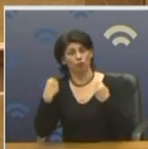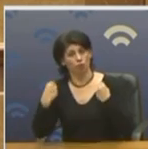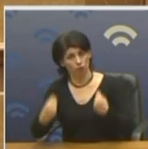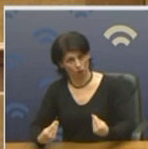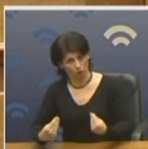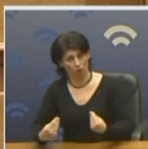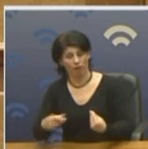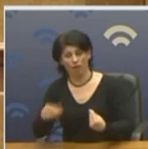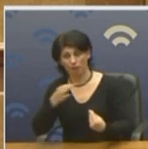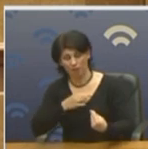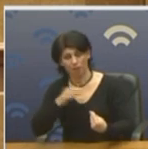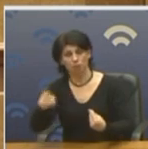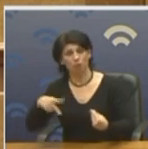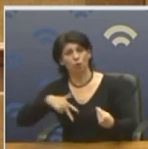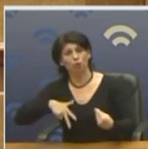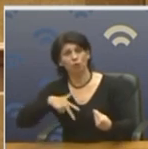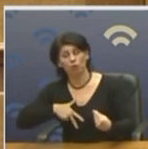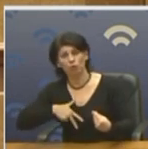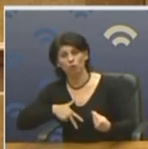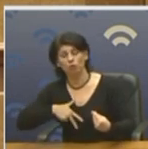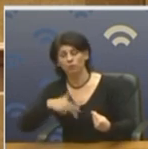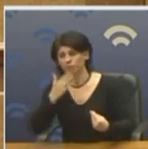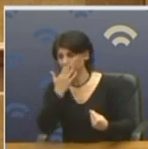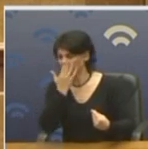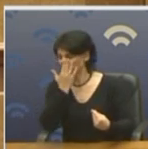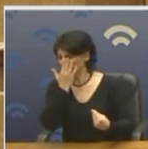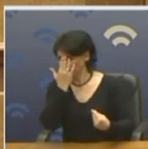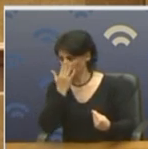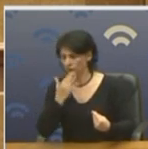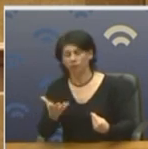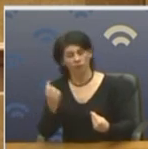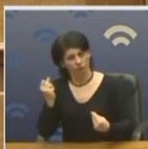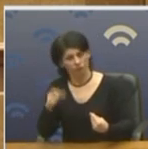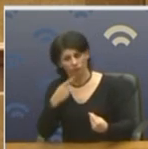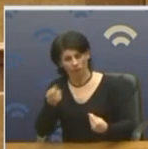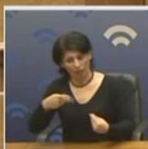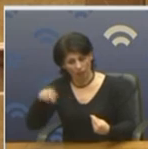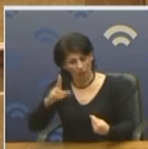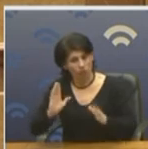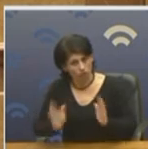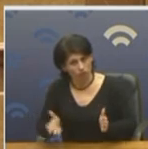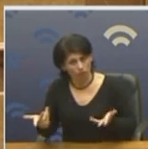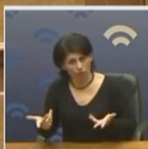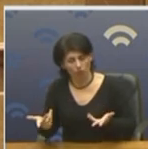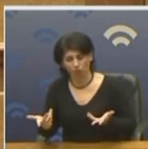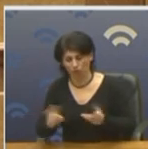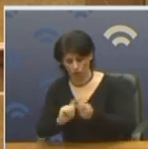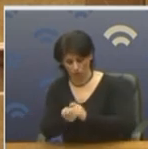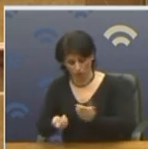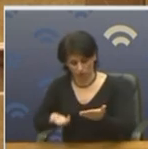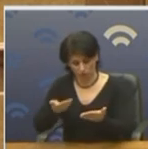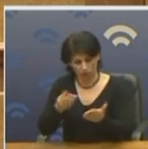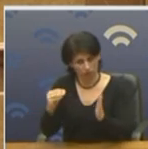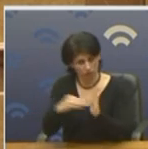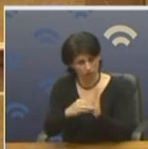Μπορεί να μας πει ο Υπουργός πότε να βρει τα λεφτά. Τα 5 δις. Λέει αύξηση. Μα θα δείτε εδώ μέσα. Όταν φέρετε μια τροπολογία κύριε συνάδελφη